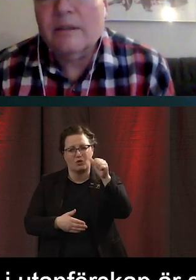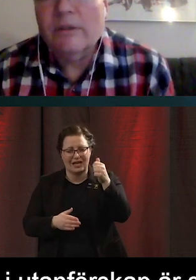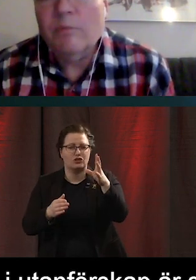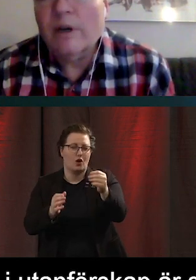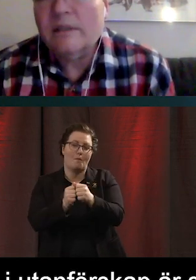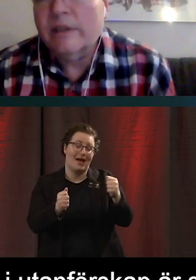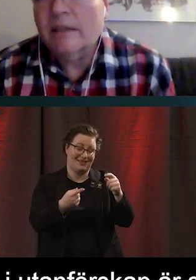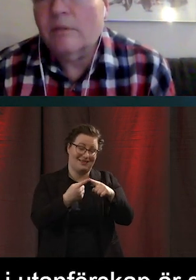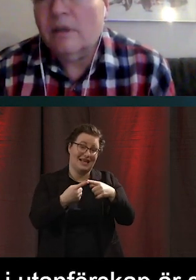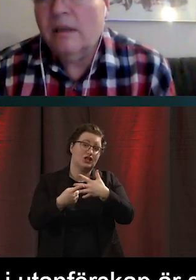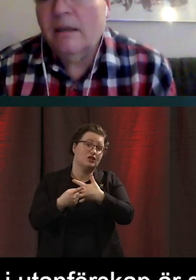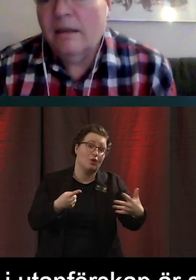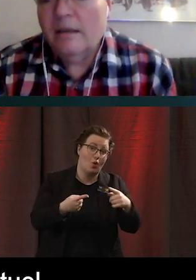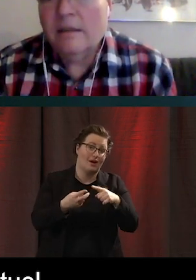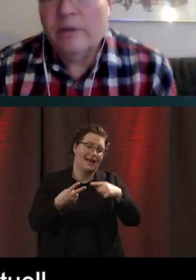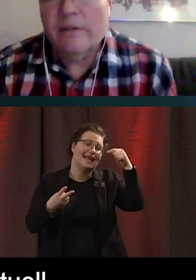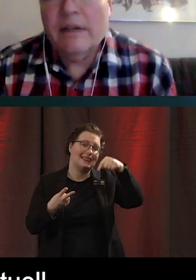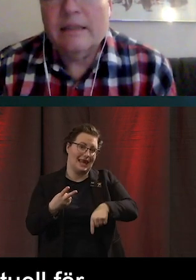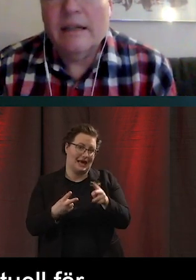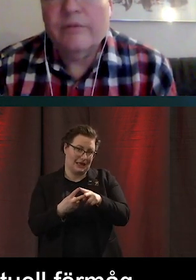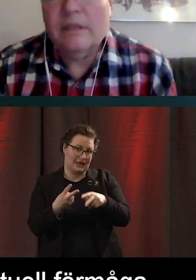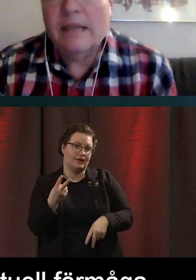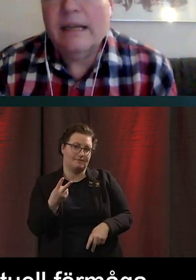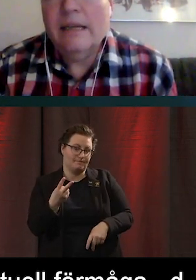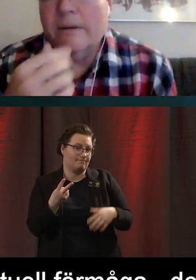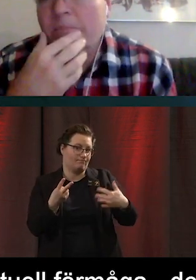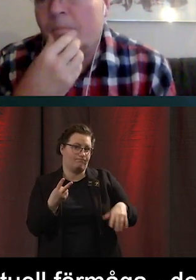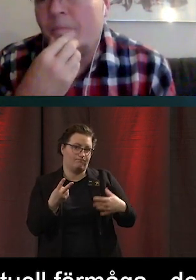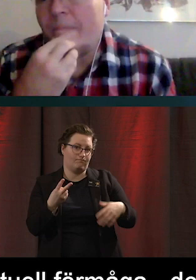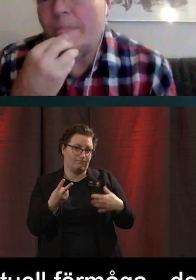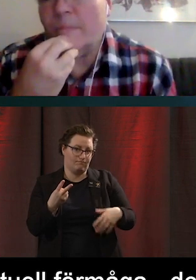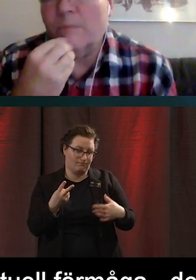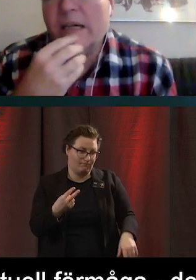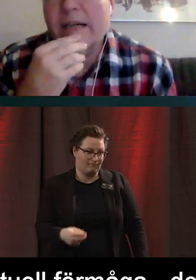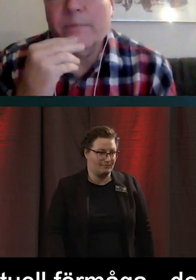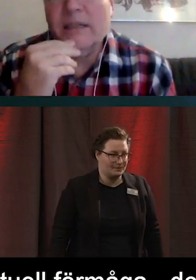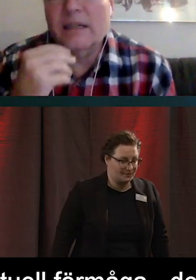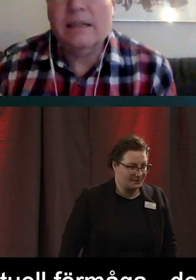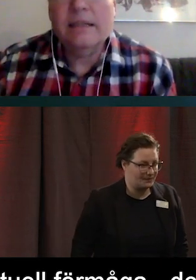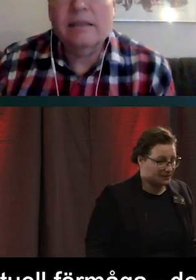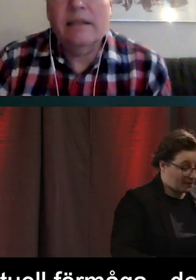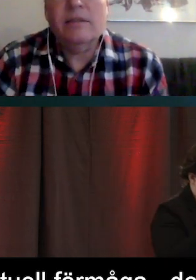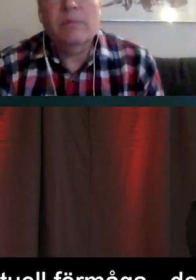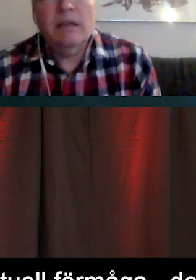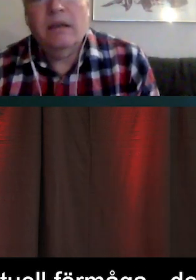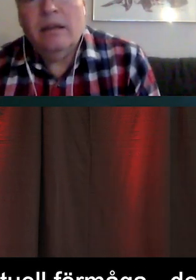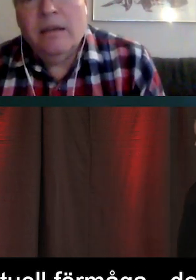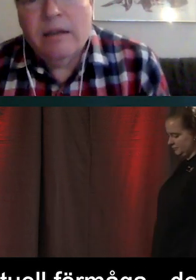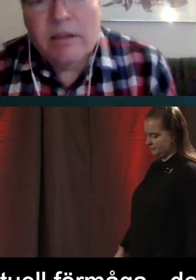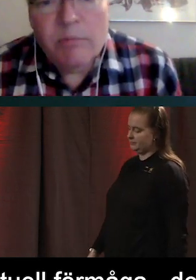intellektuell förmåga slår igenom. Slår igenom väldigt kraftigt. Eller om man skär det på lite annat sätt. Den